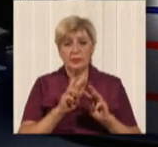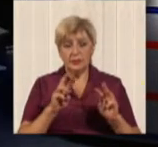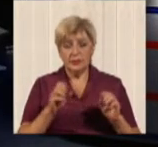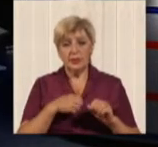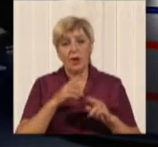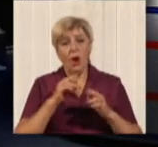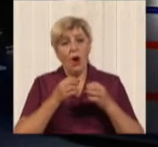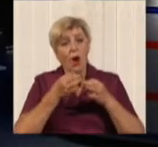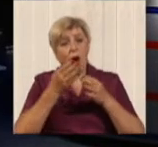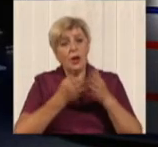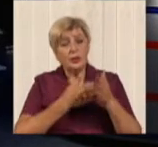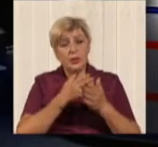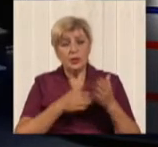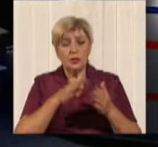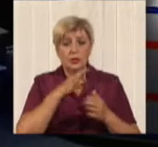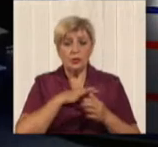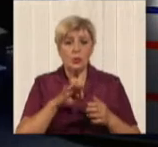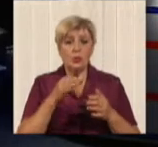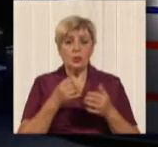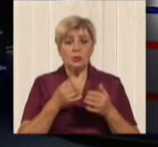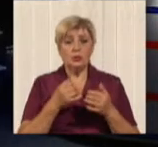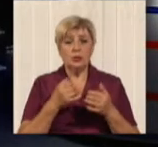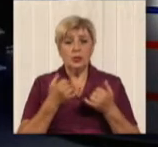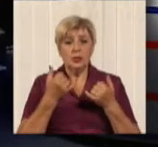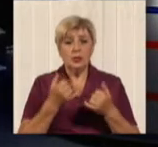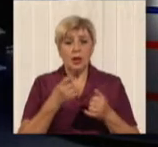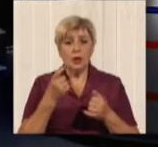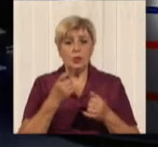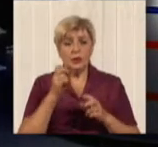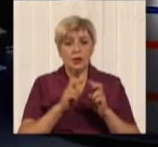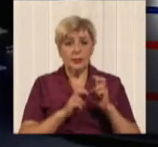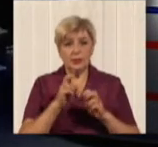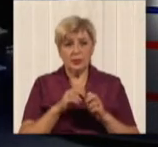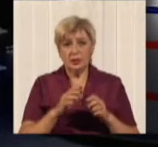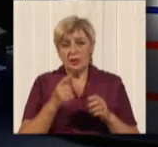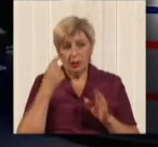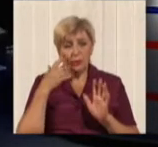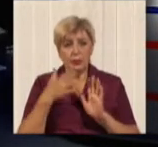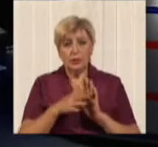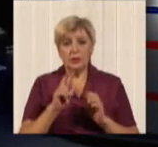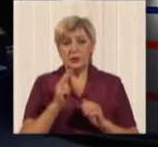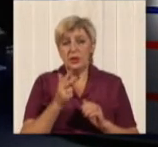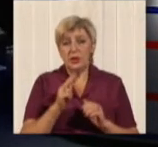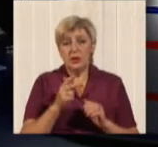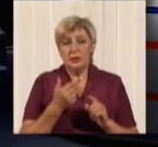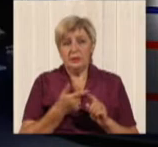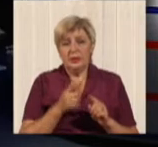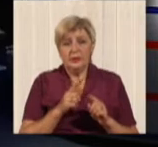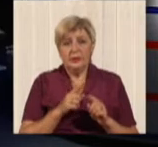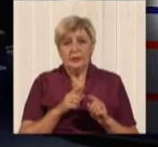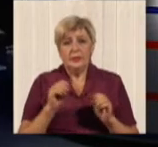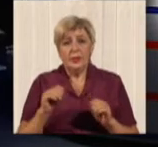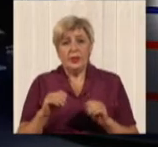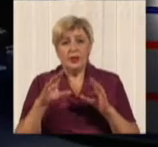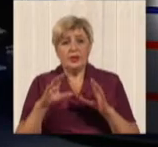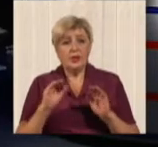предприятий электротранспорта по всей Украине. И стало понятно, что цифра 3 гривна уже не актуальна, плюс поднялась минимальная заработная плата.